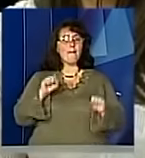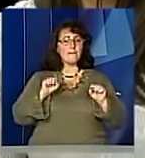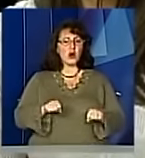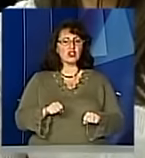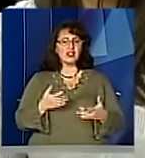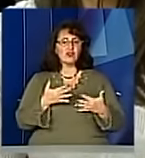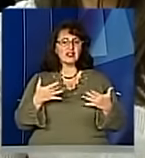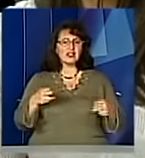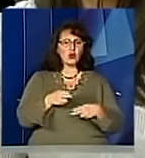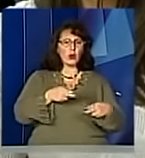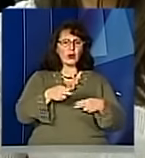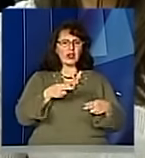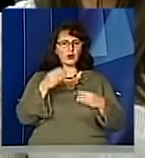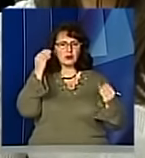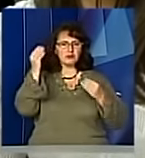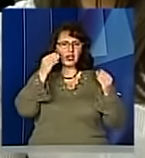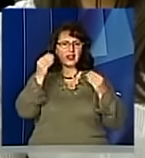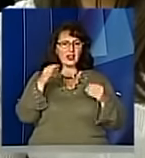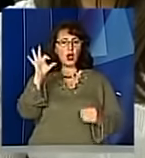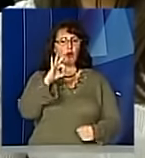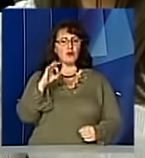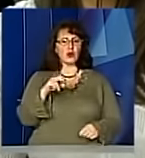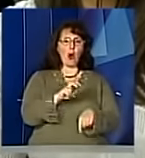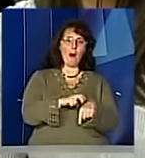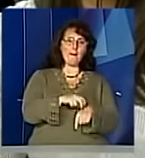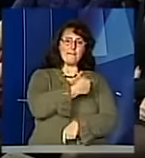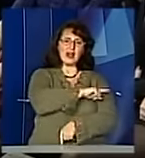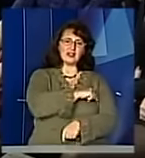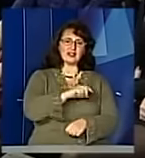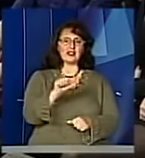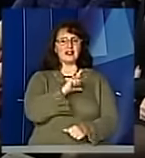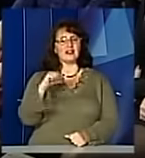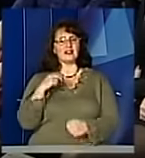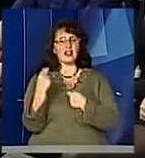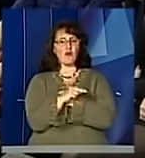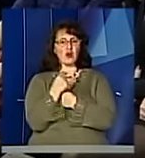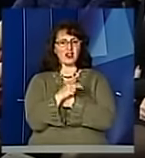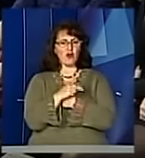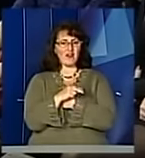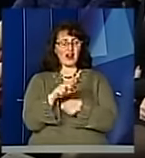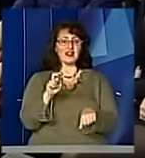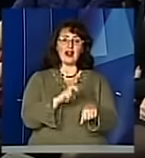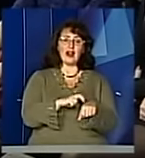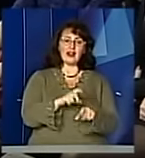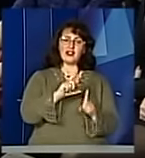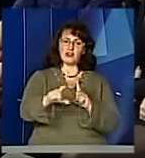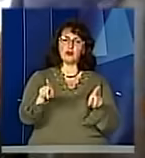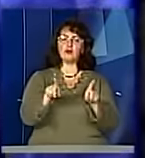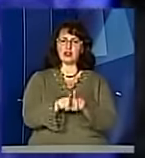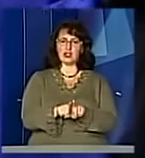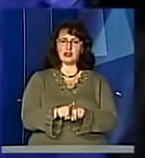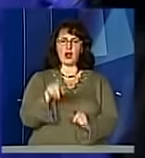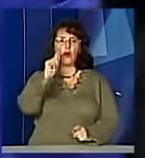реконструктивної хірургії. Зокрема, і про медицину та самолікування українців це служений лікар України відповідає так.